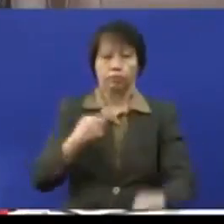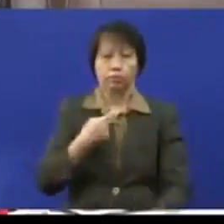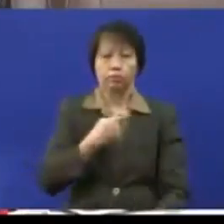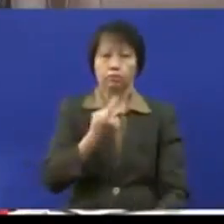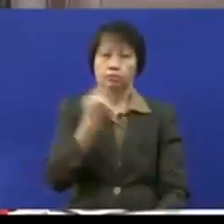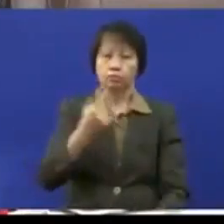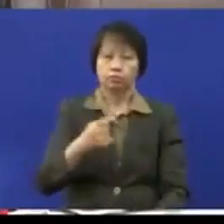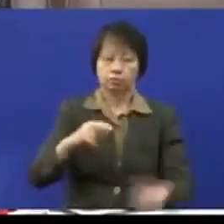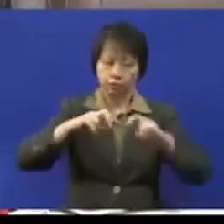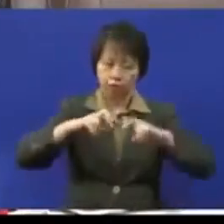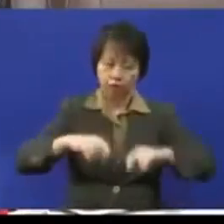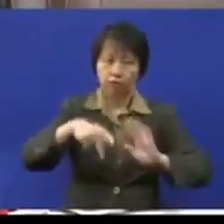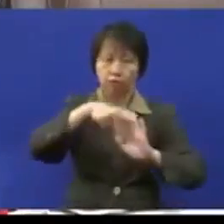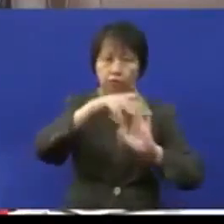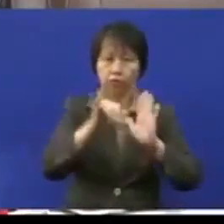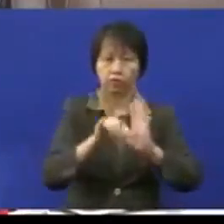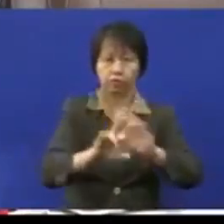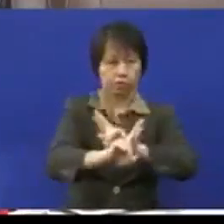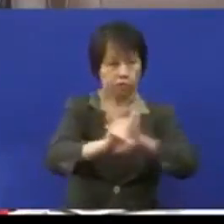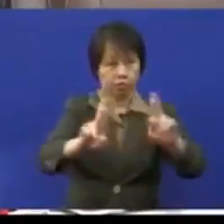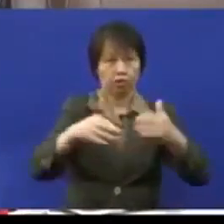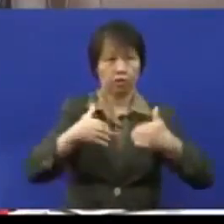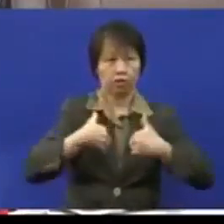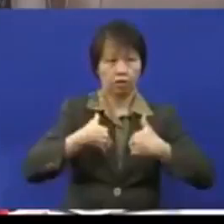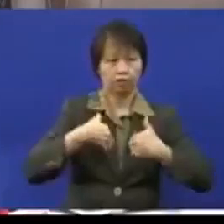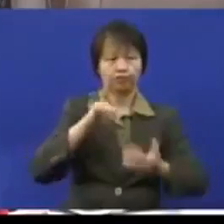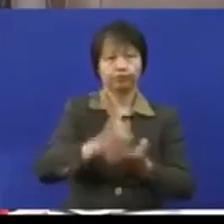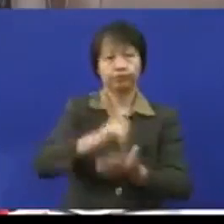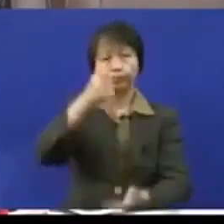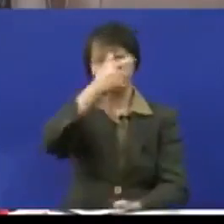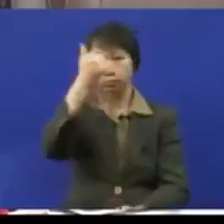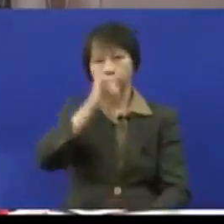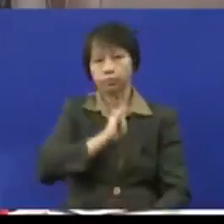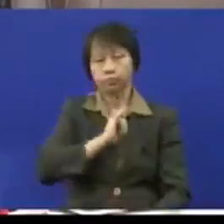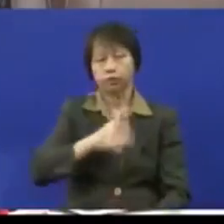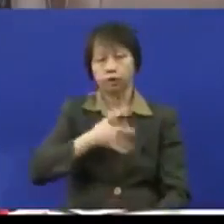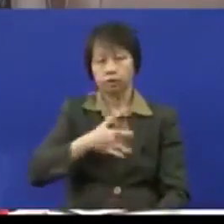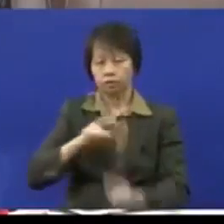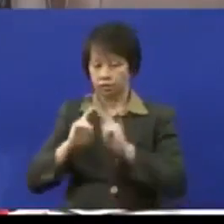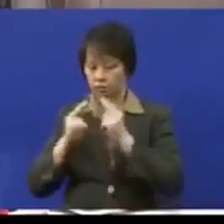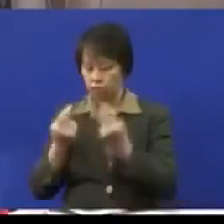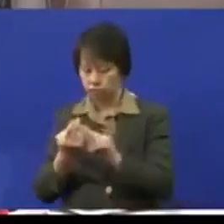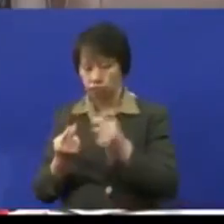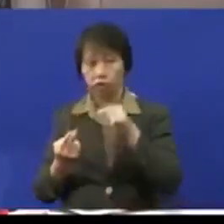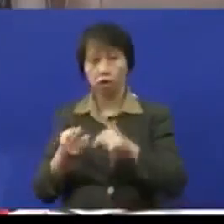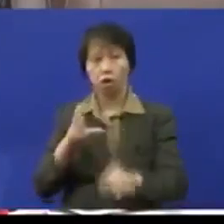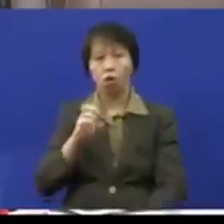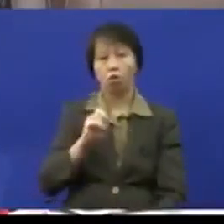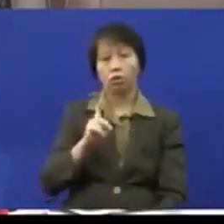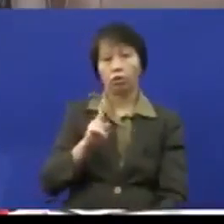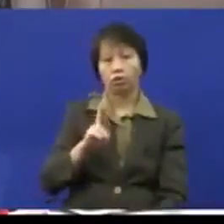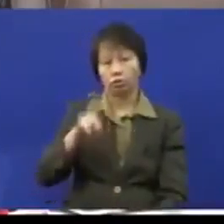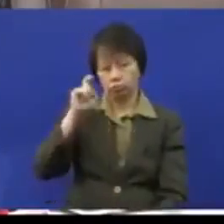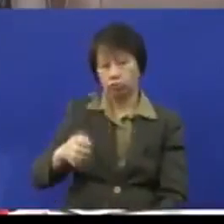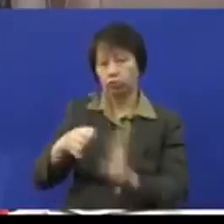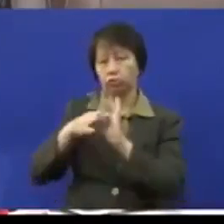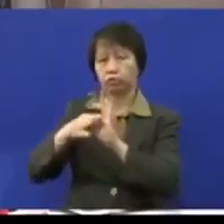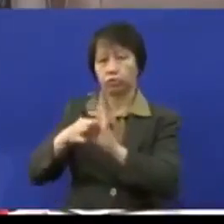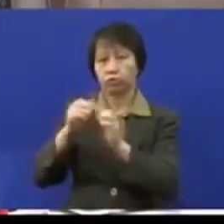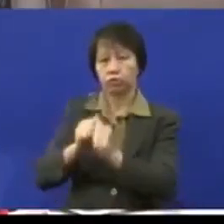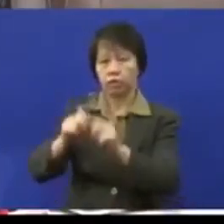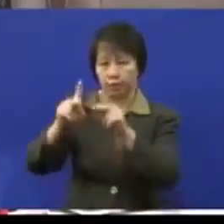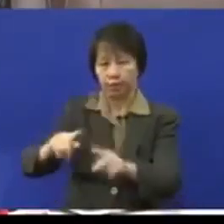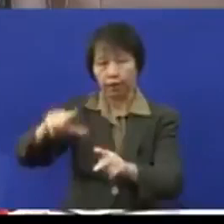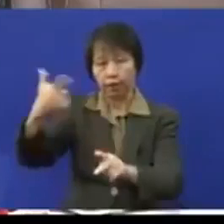mengkaji polisi-polisi yang sedia ada oleh itu saya berasa bahawa unit OKU ini juga perlu bekerjasama dengan pihak